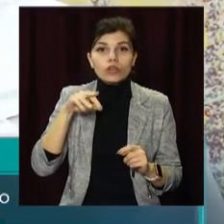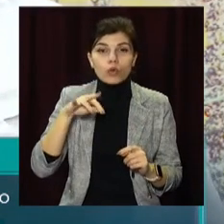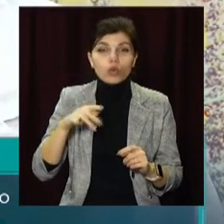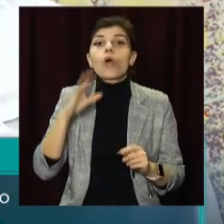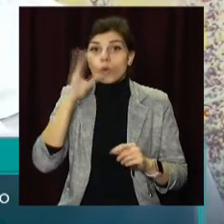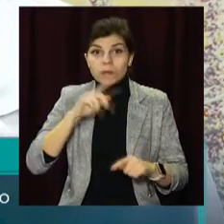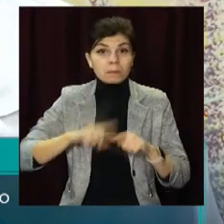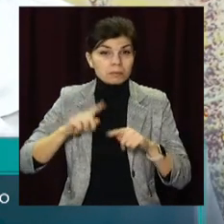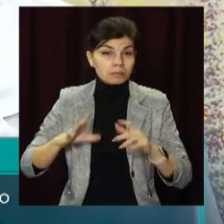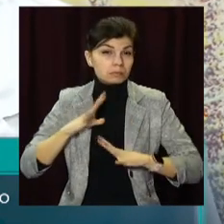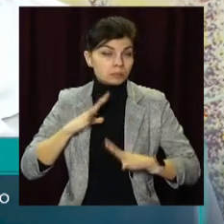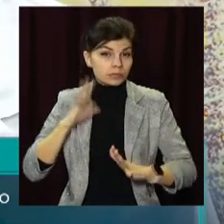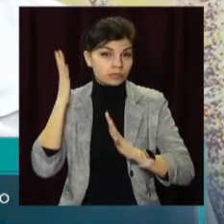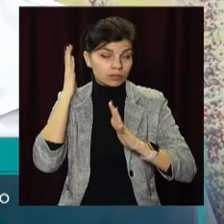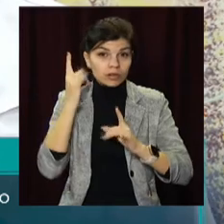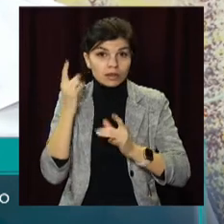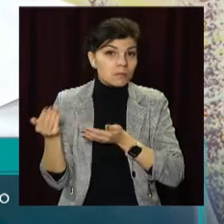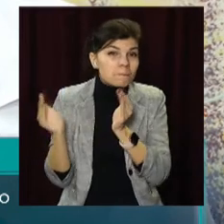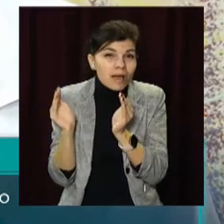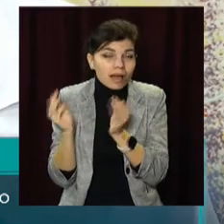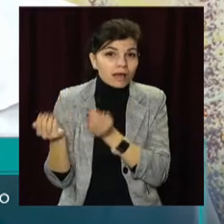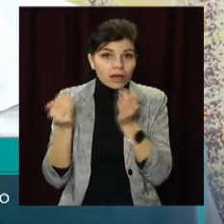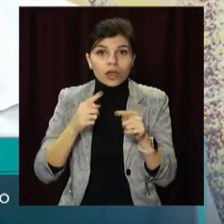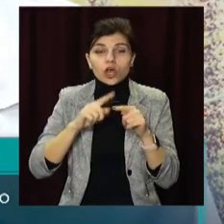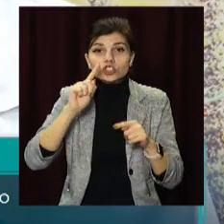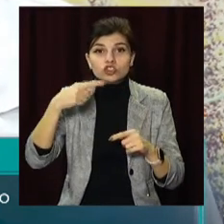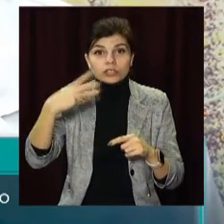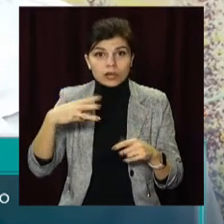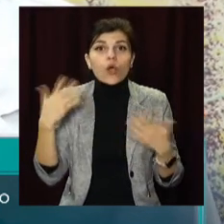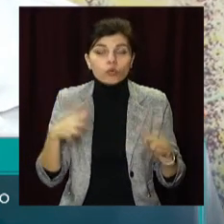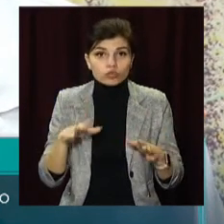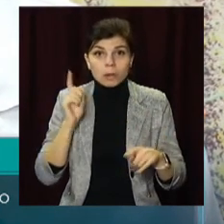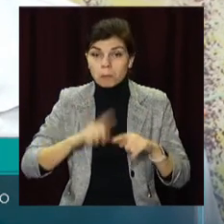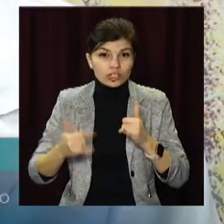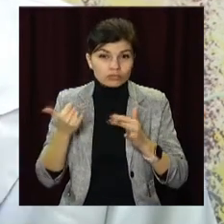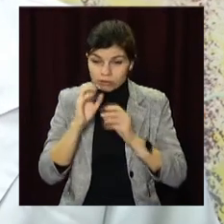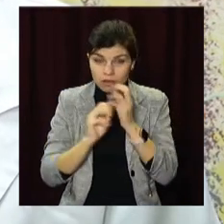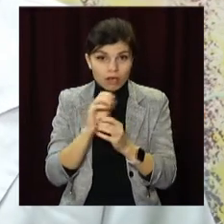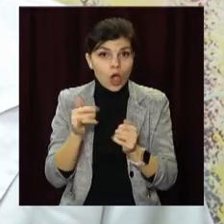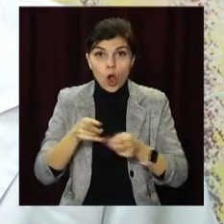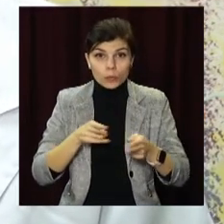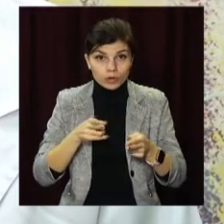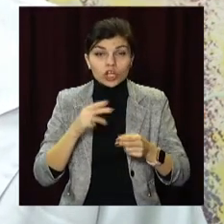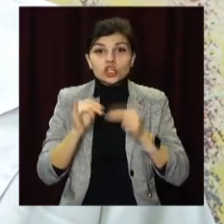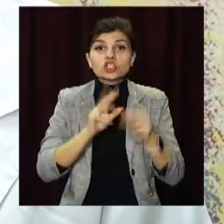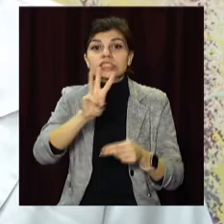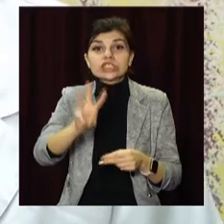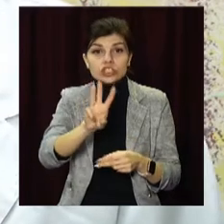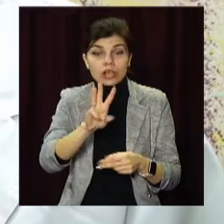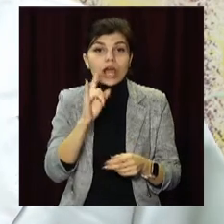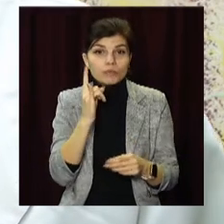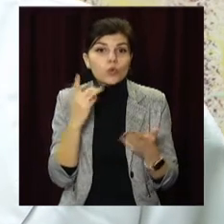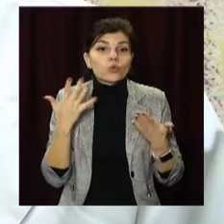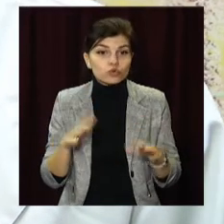полутора часу дітей вже був в оперційній. І через три часа дітей вже, я б сказав, був полноценно абсолютно